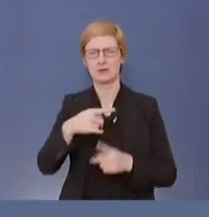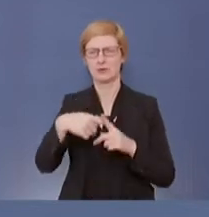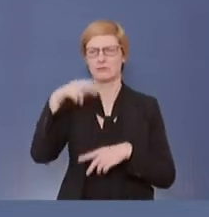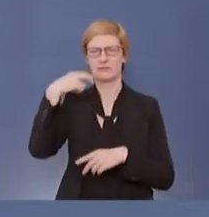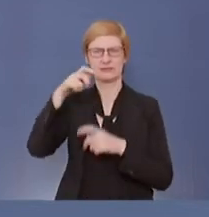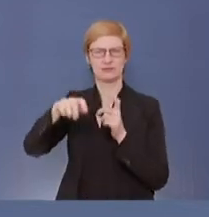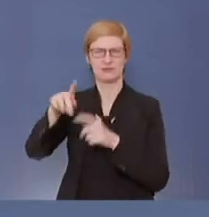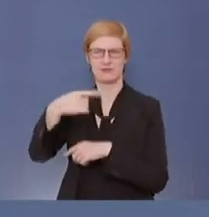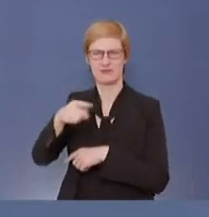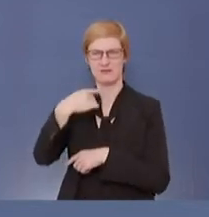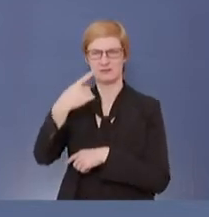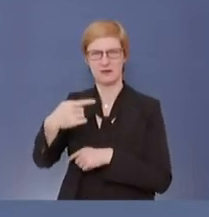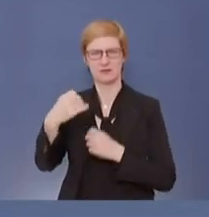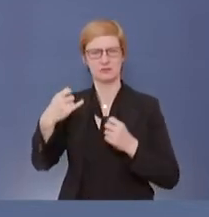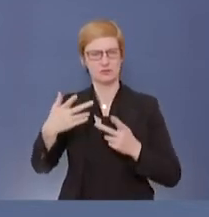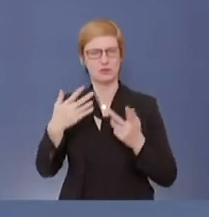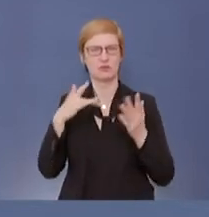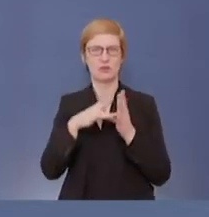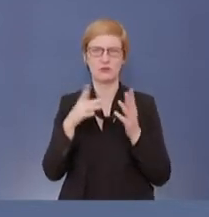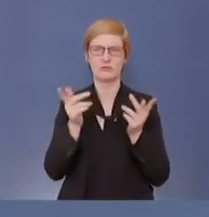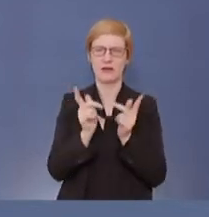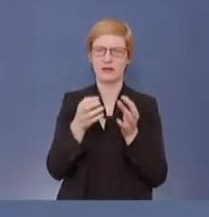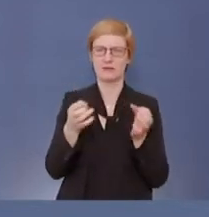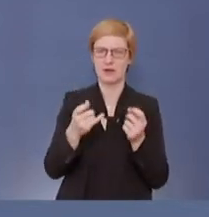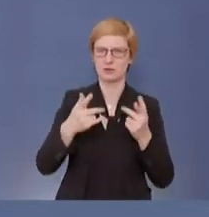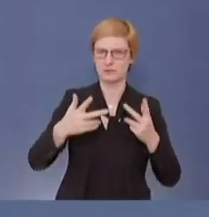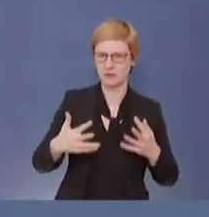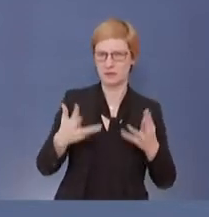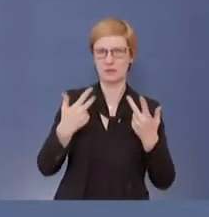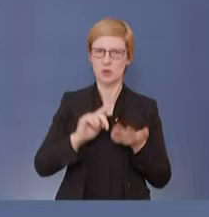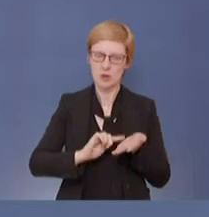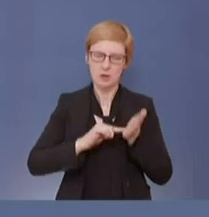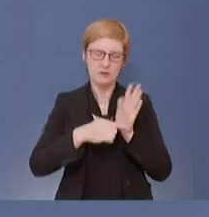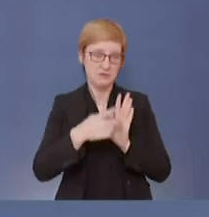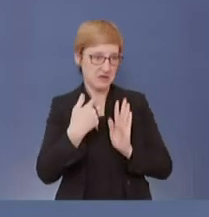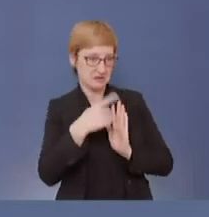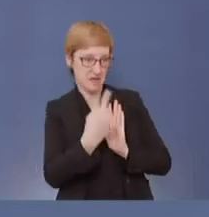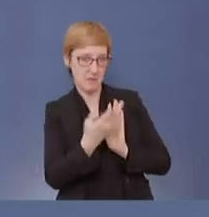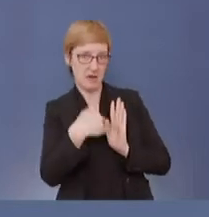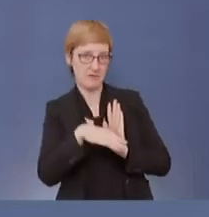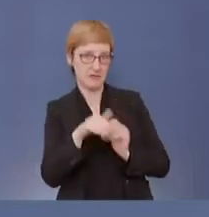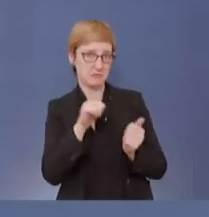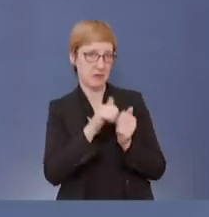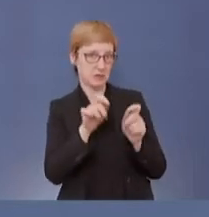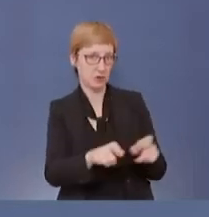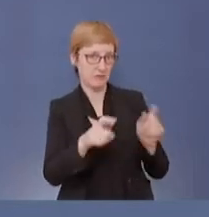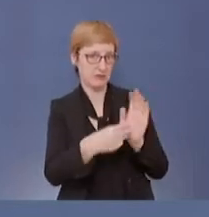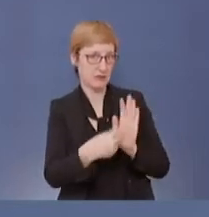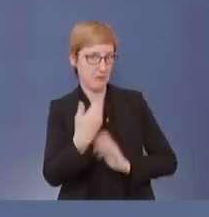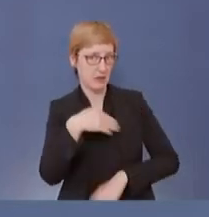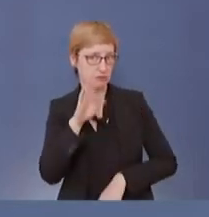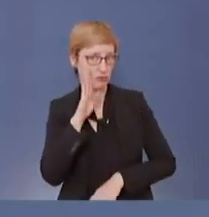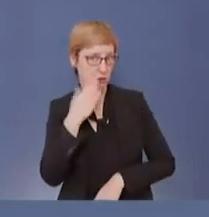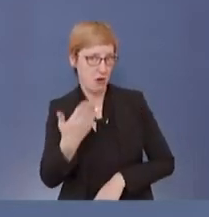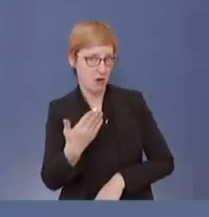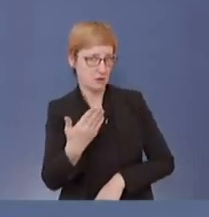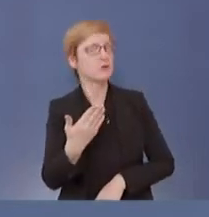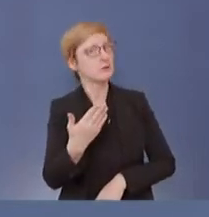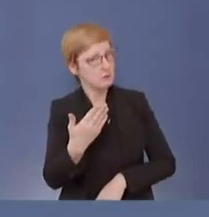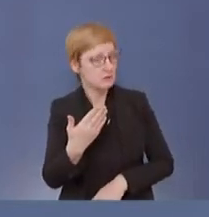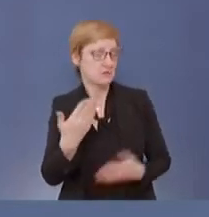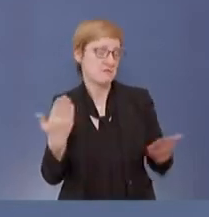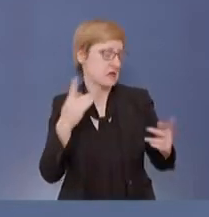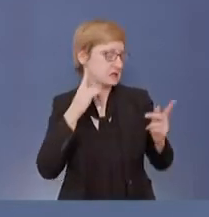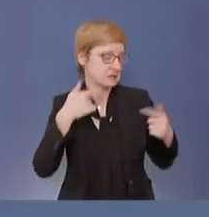wird. Auch hier dargestellt wurde an dieser Stelle. Ich weiß nicht, ob Sie bei der Pressekonferenz dabei waren. Das ist das, was ich gesagt habe. Was wir aber sehen,